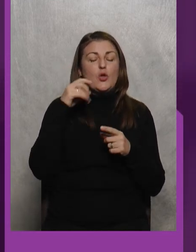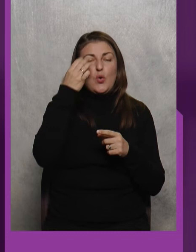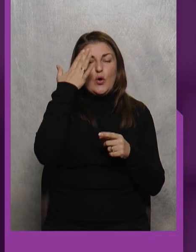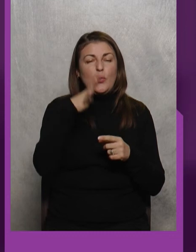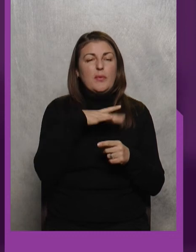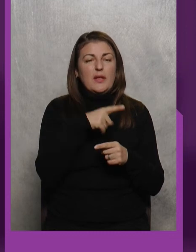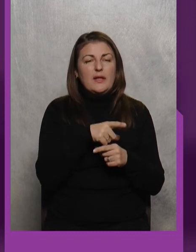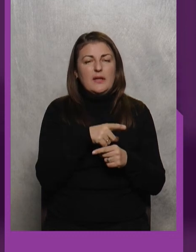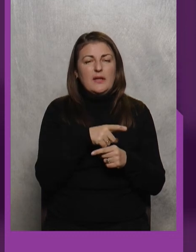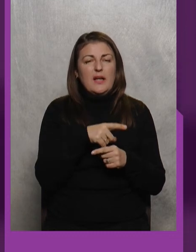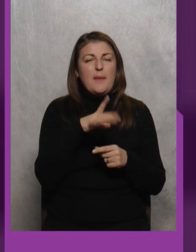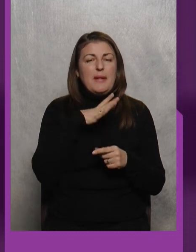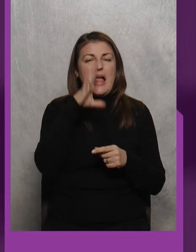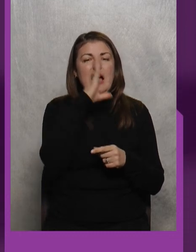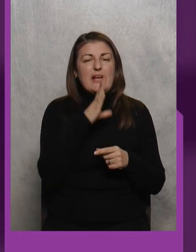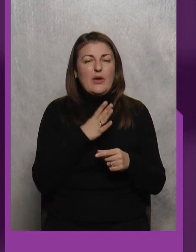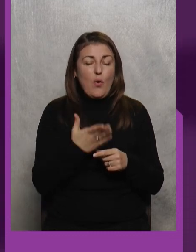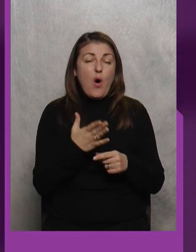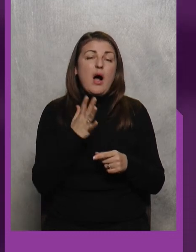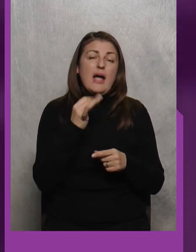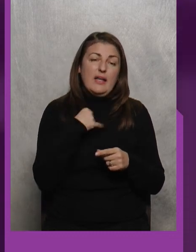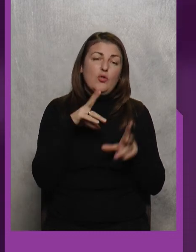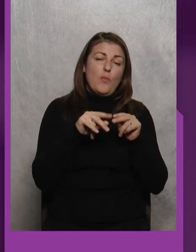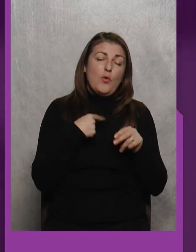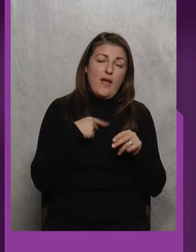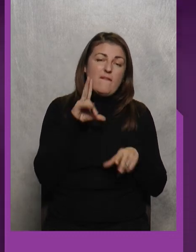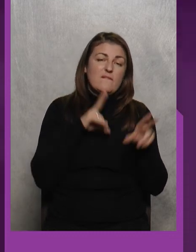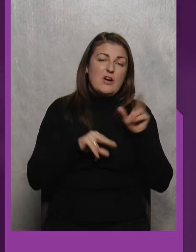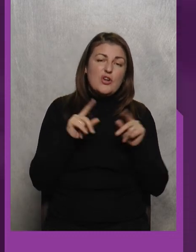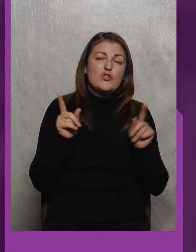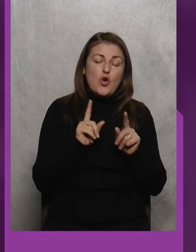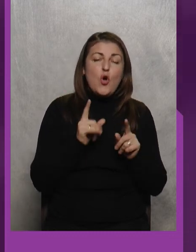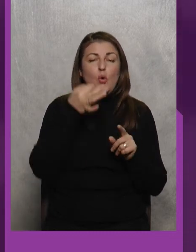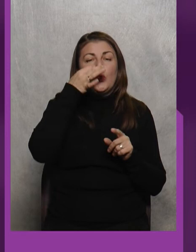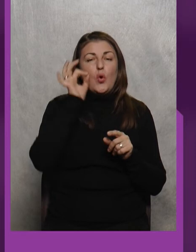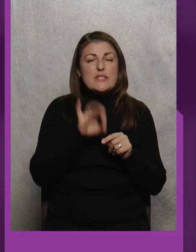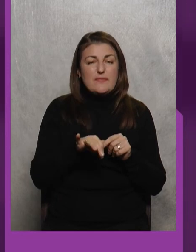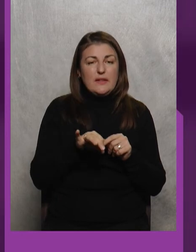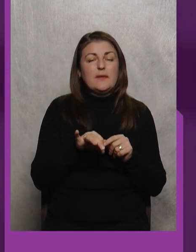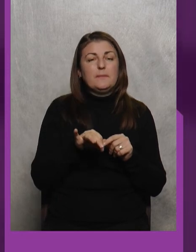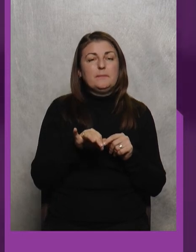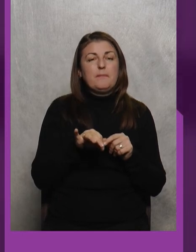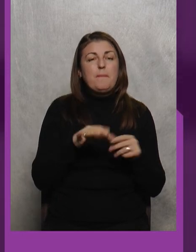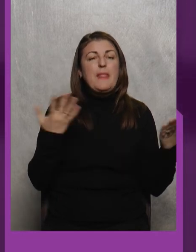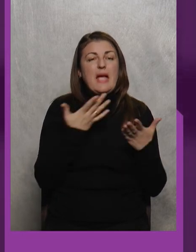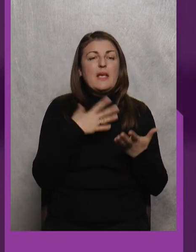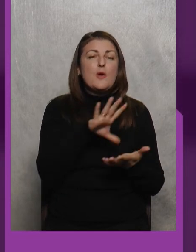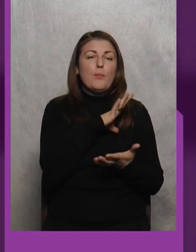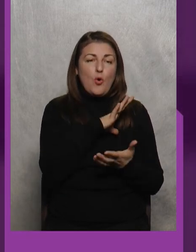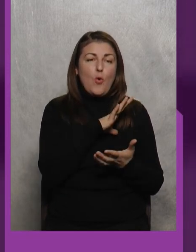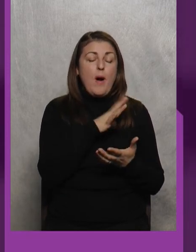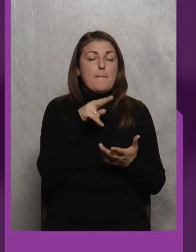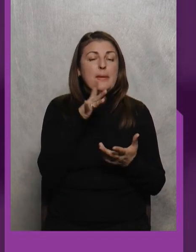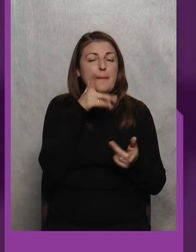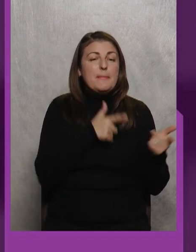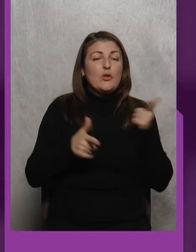Рьо-Дженері Тому я вважаю, що досвід, який був при